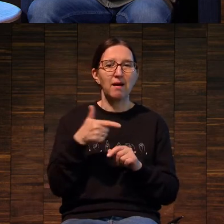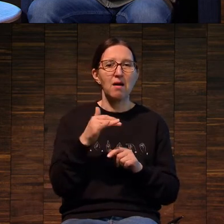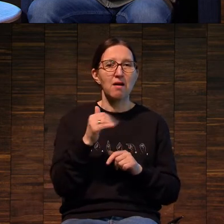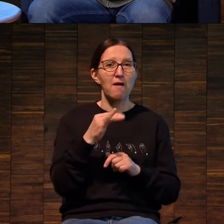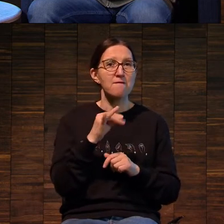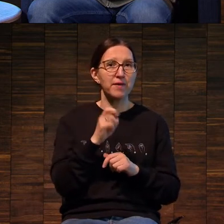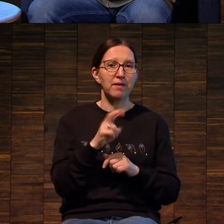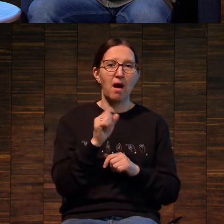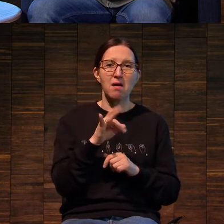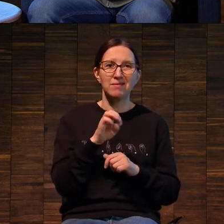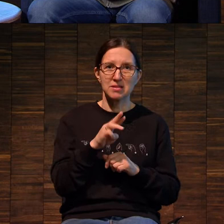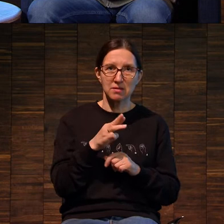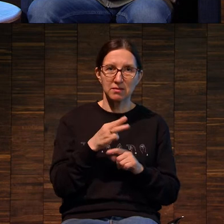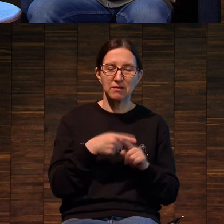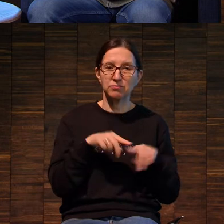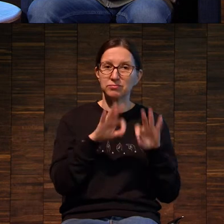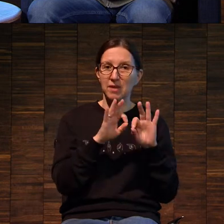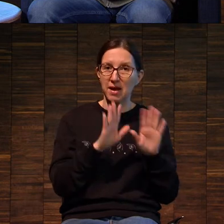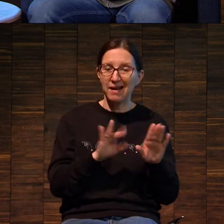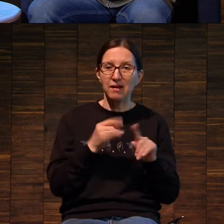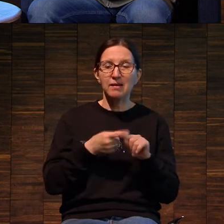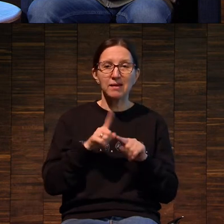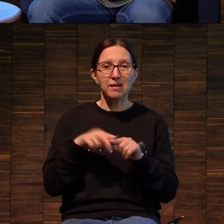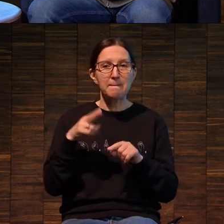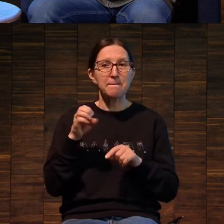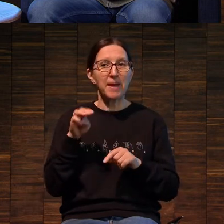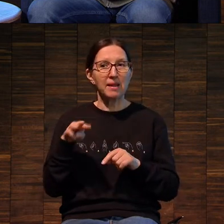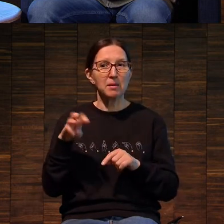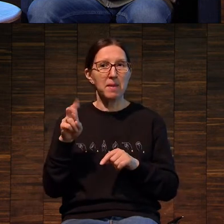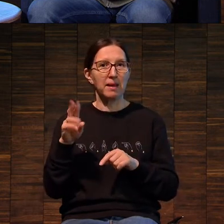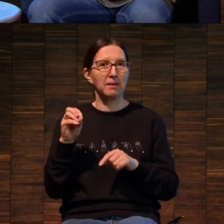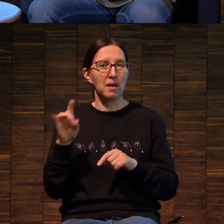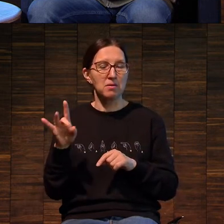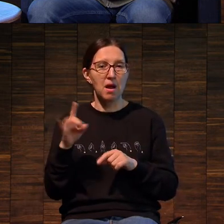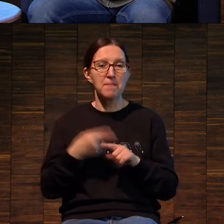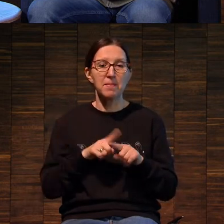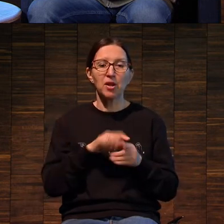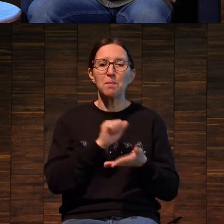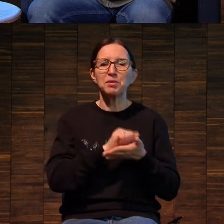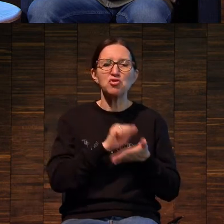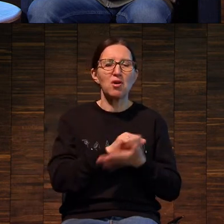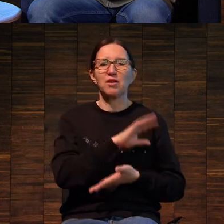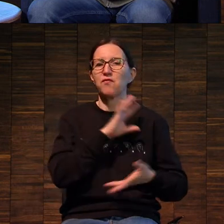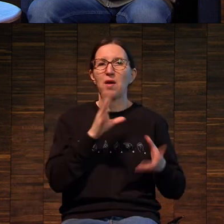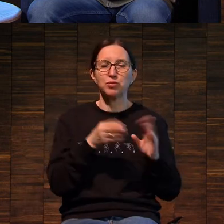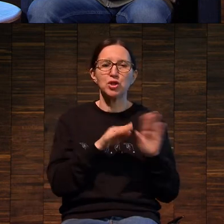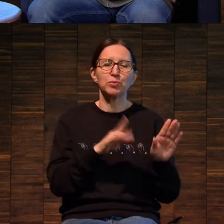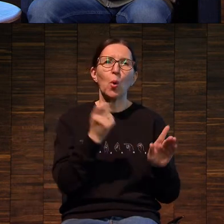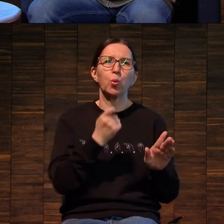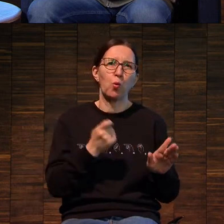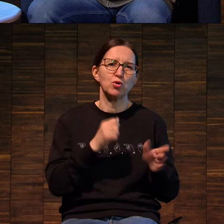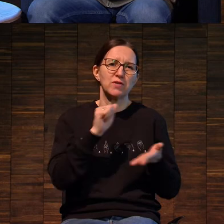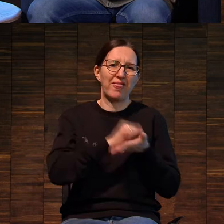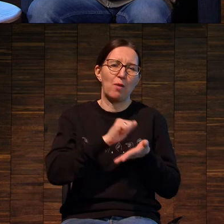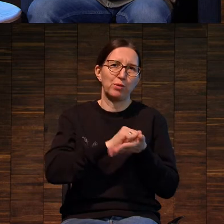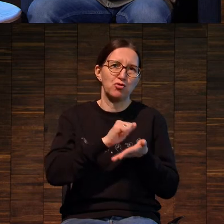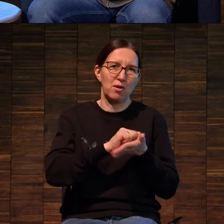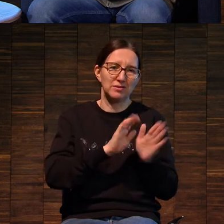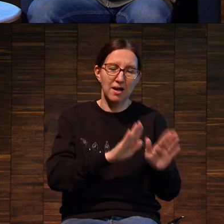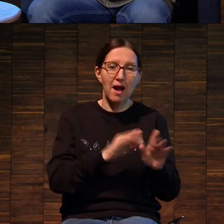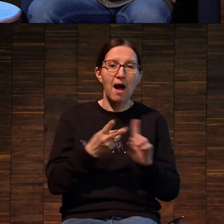и printmaking, которые различались примерно как печать вообще, художественная печать вообще,